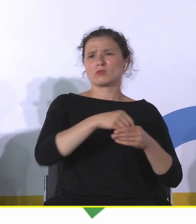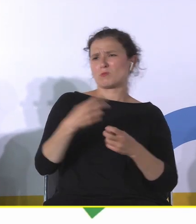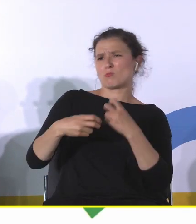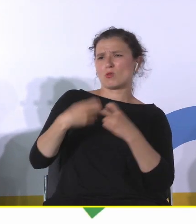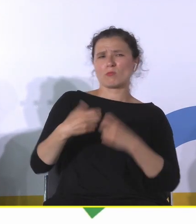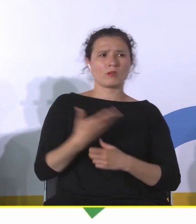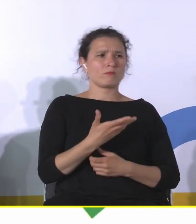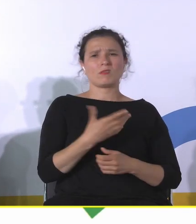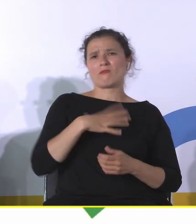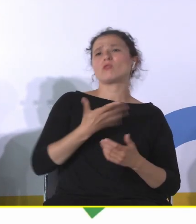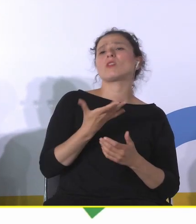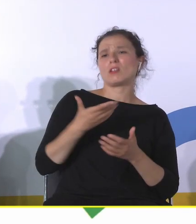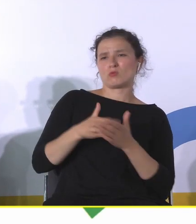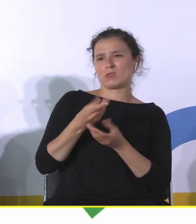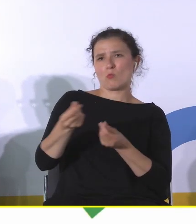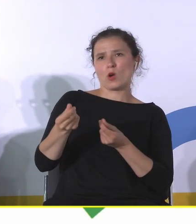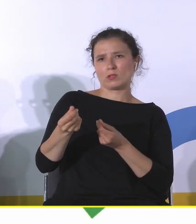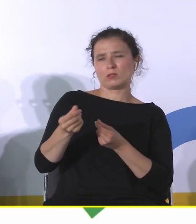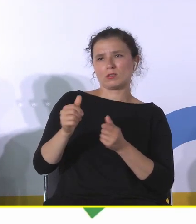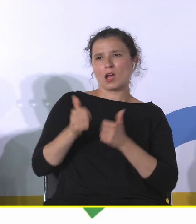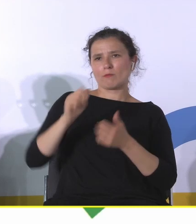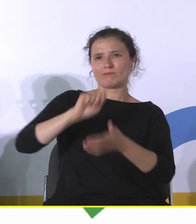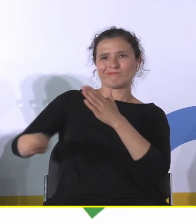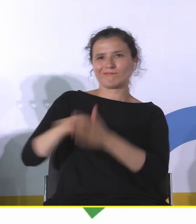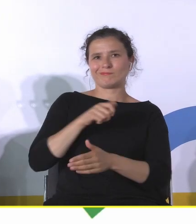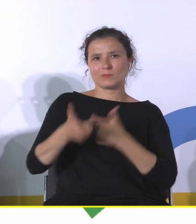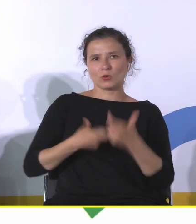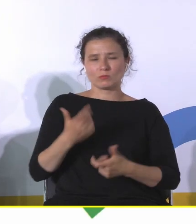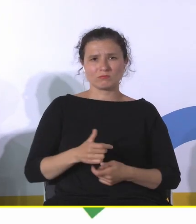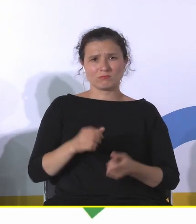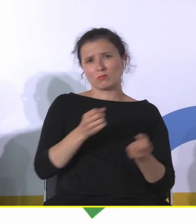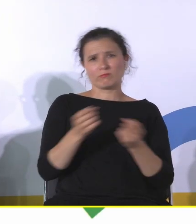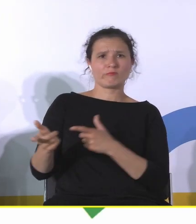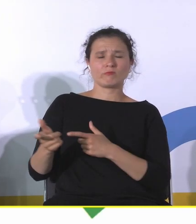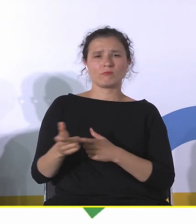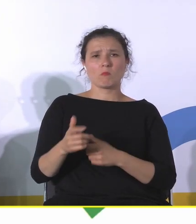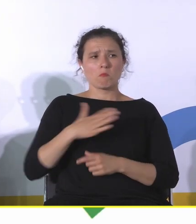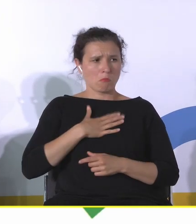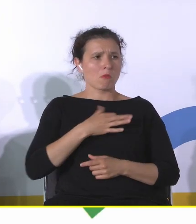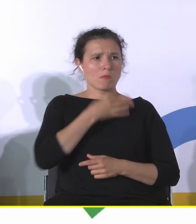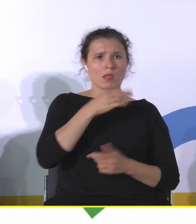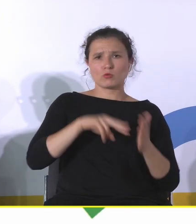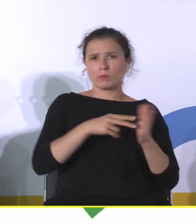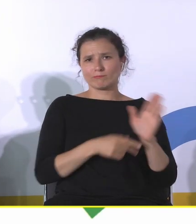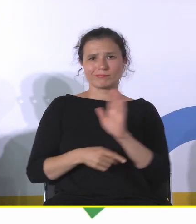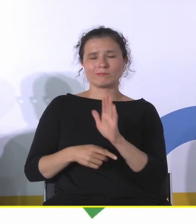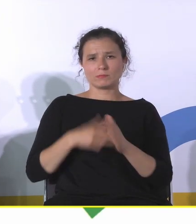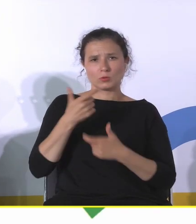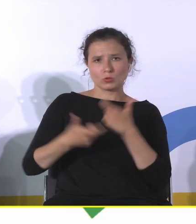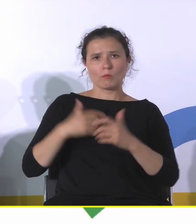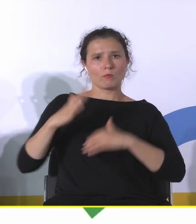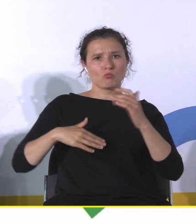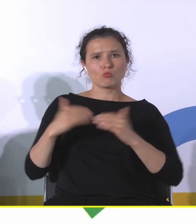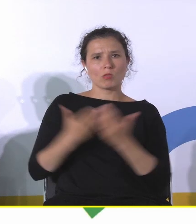żeby ten, ten zakład wynieść stamtąd, wyrzucić go, bo mamy lepszy plan, zbudujemy coś nowego, więc to jest taka